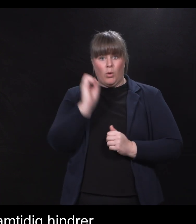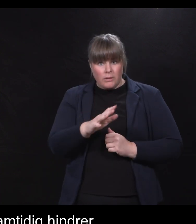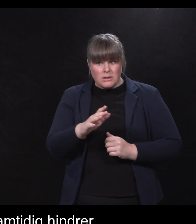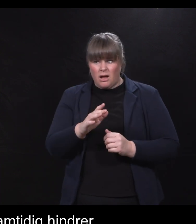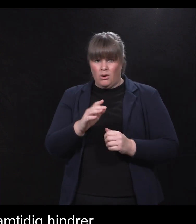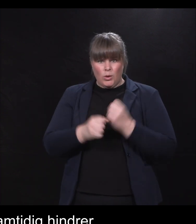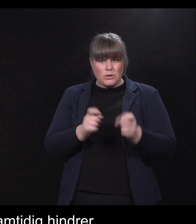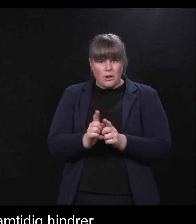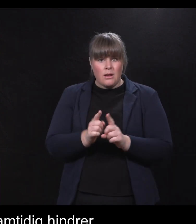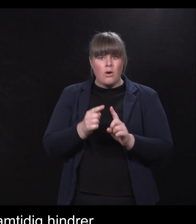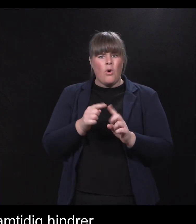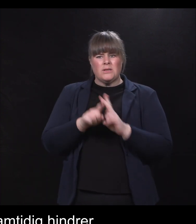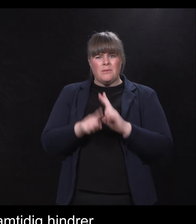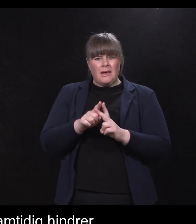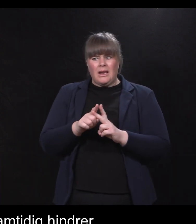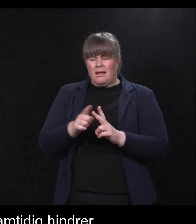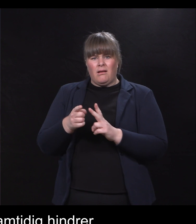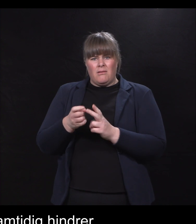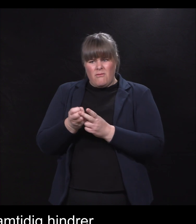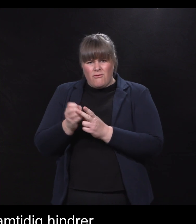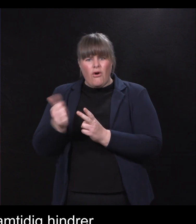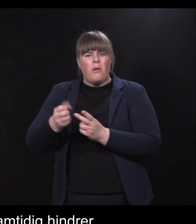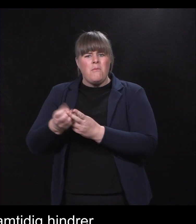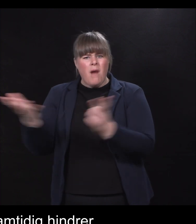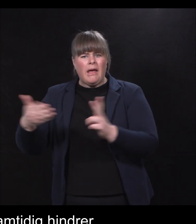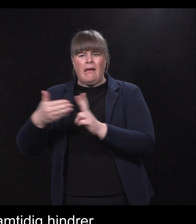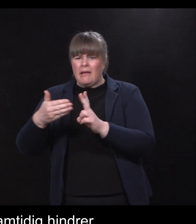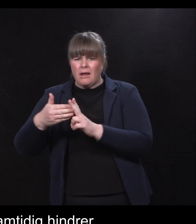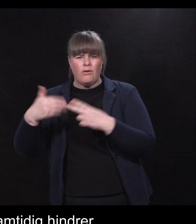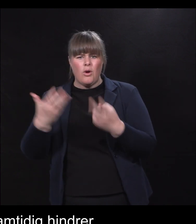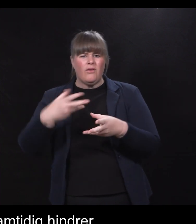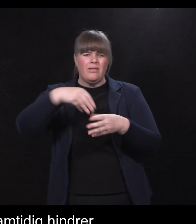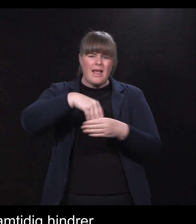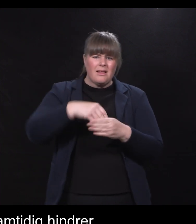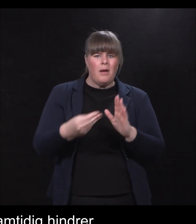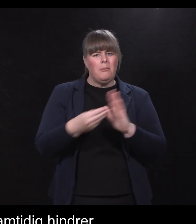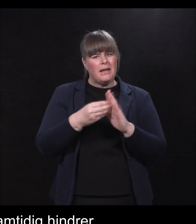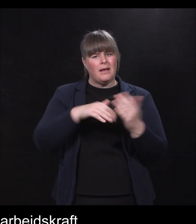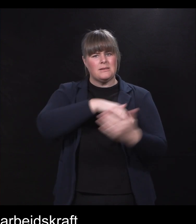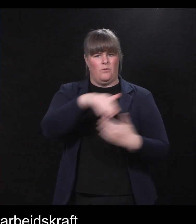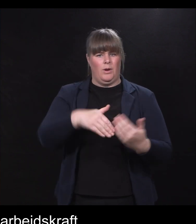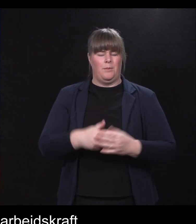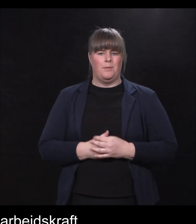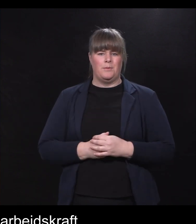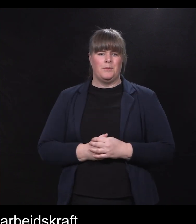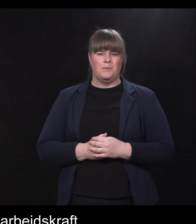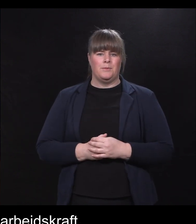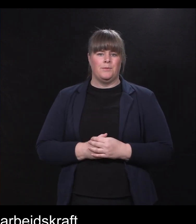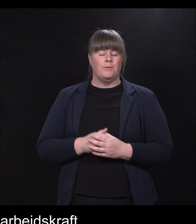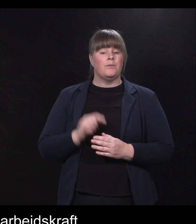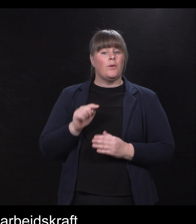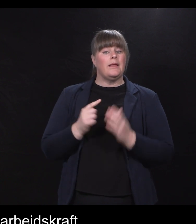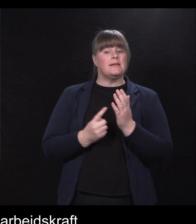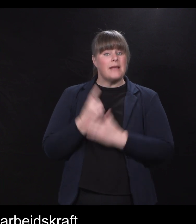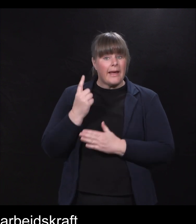det alt for mange til å både kunne delta og bidra i samfunnet. Dette skjer samtidig som